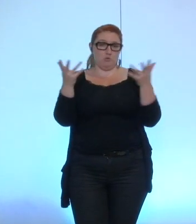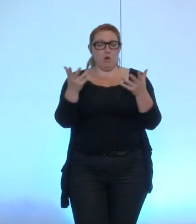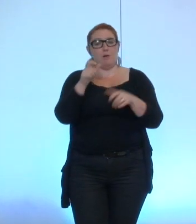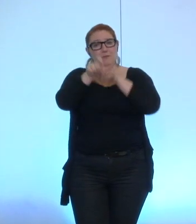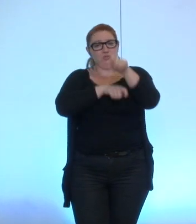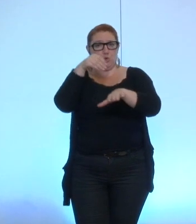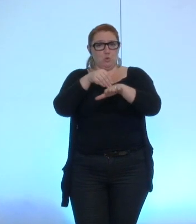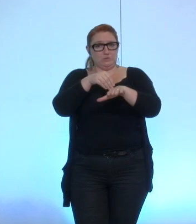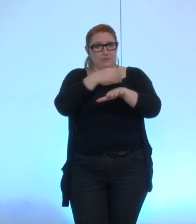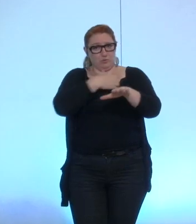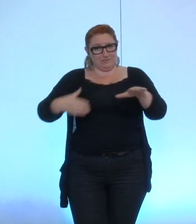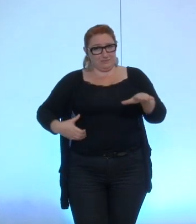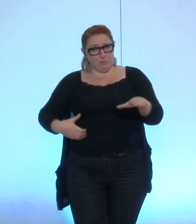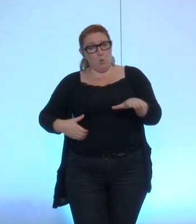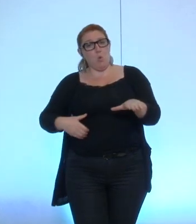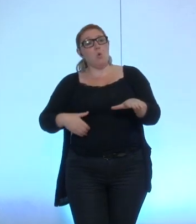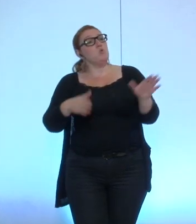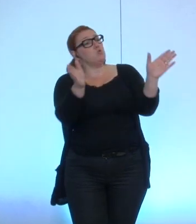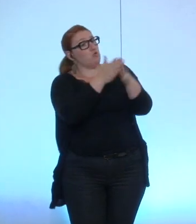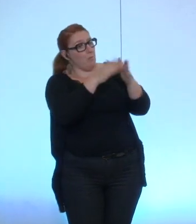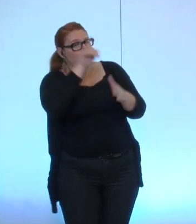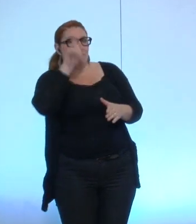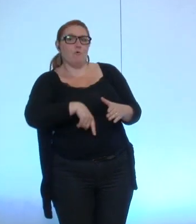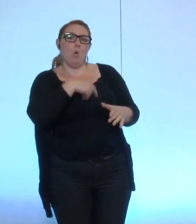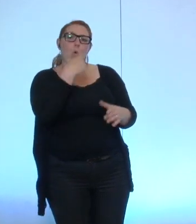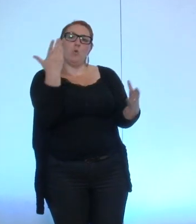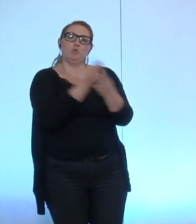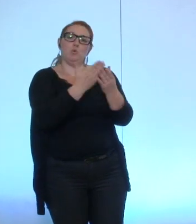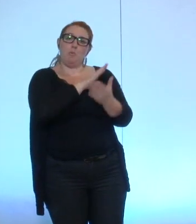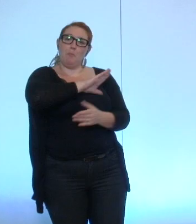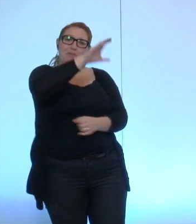demande ont le droit à la communication des documents de travail remis aux membres de la commission